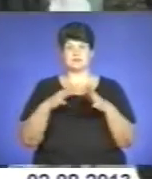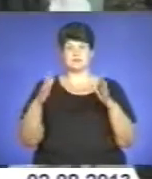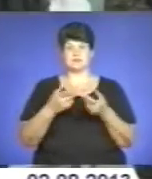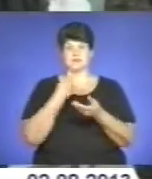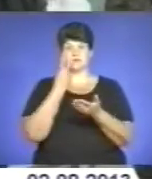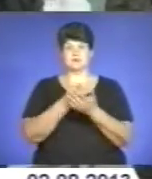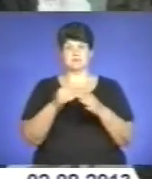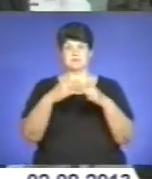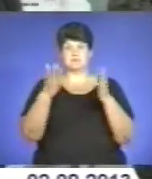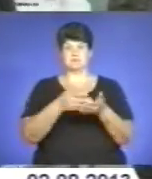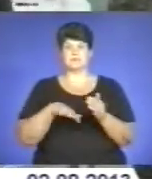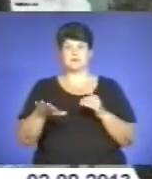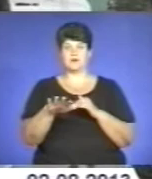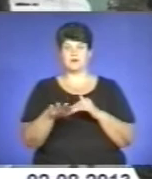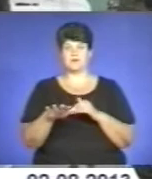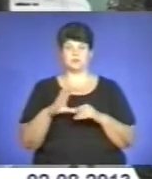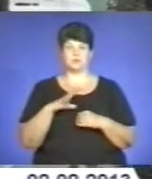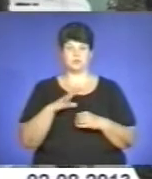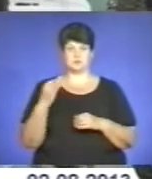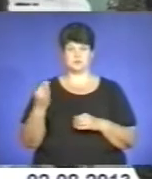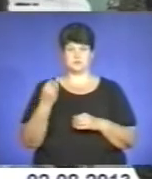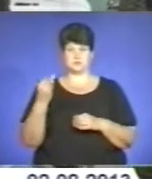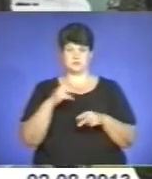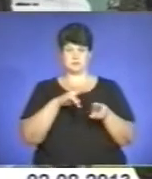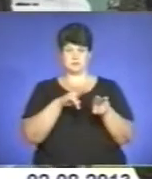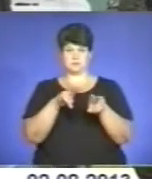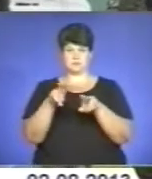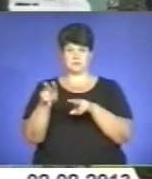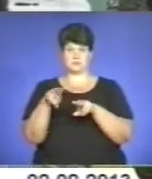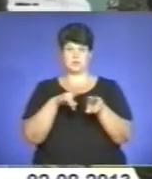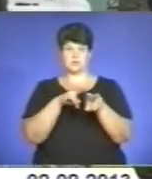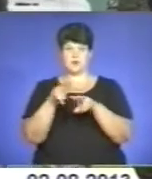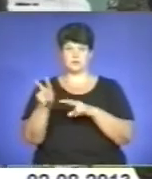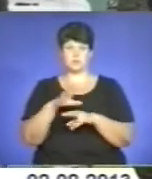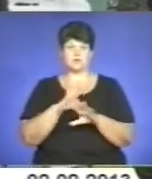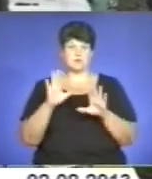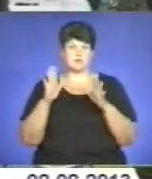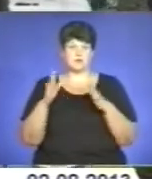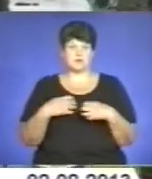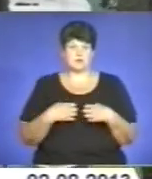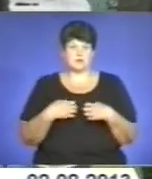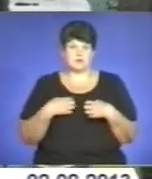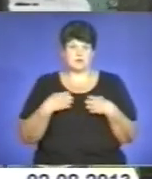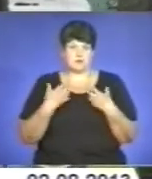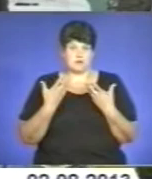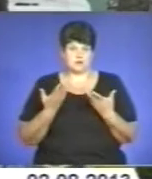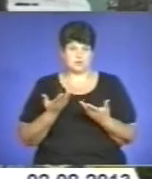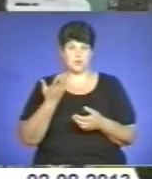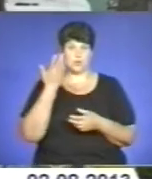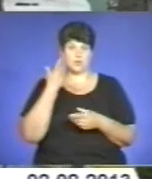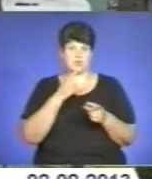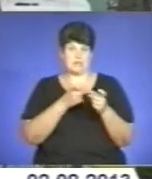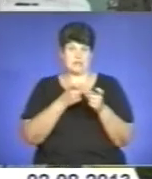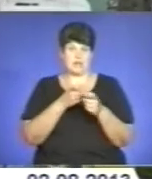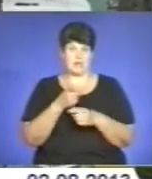галявині. Було дуже цікаво спостерігати. Можливо, було в деяких випадках страшно, коли спіляли з